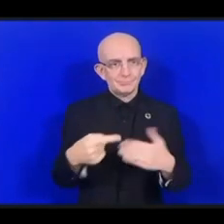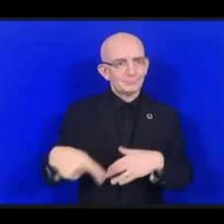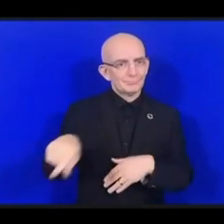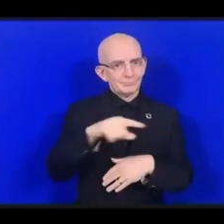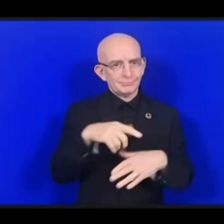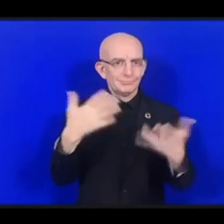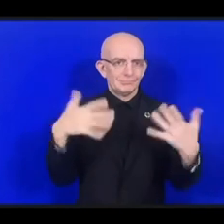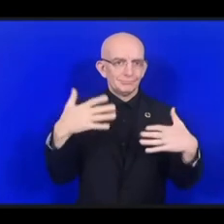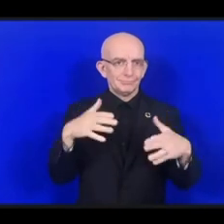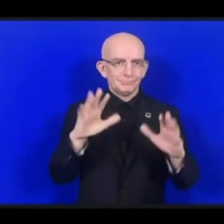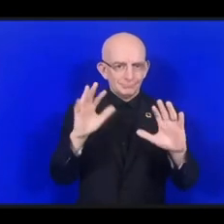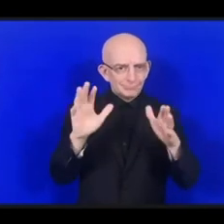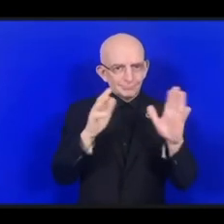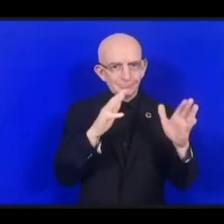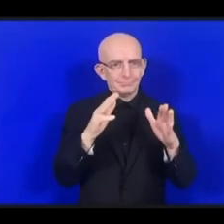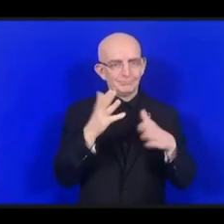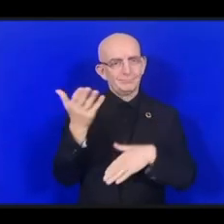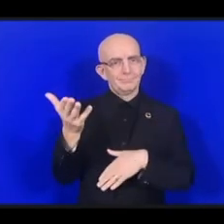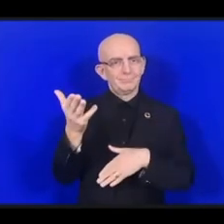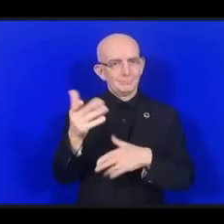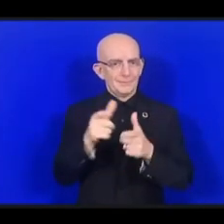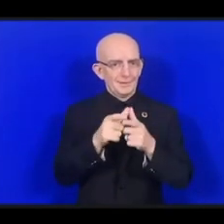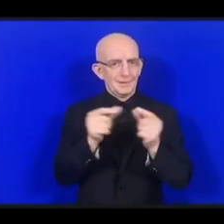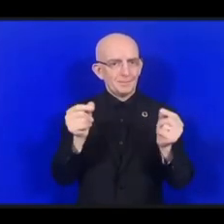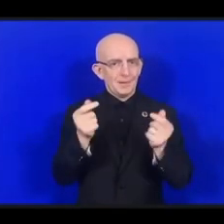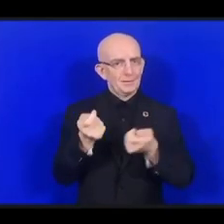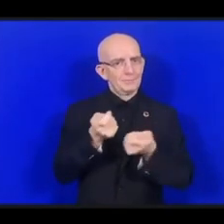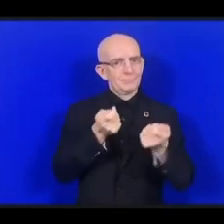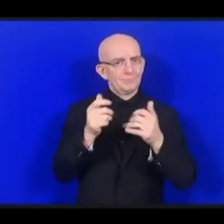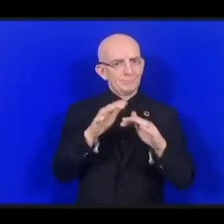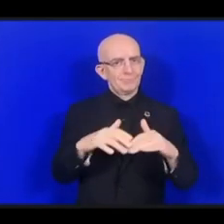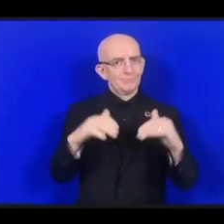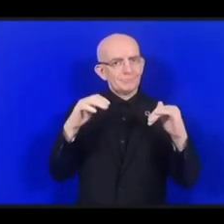за щедрость и за гостеприимство.